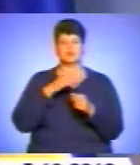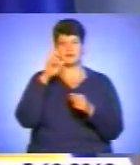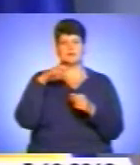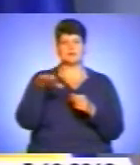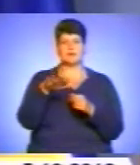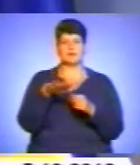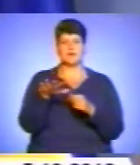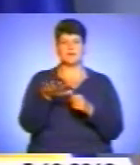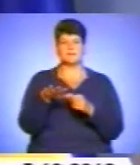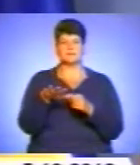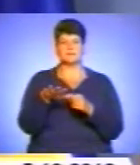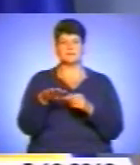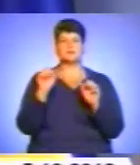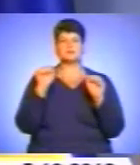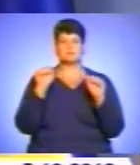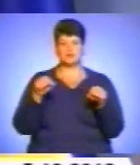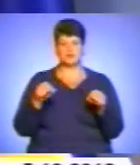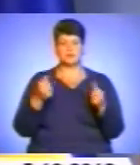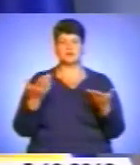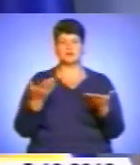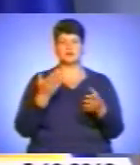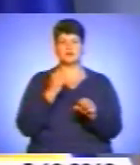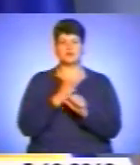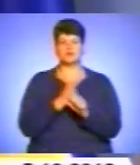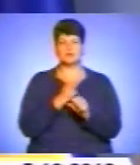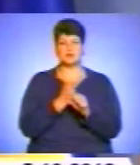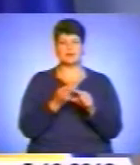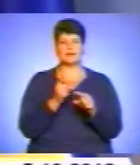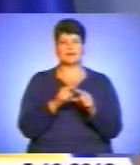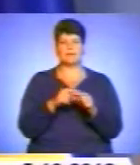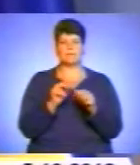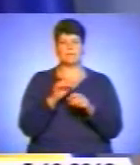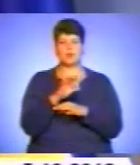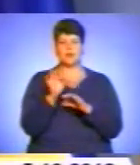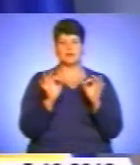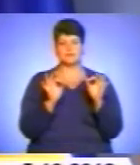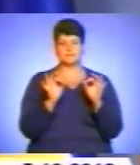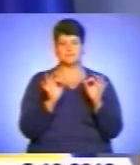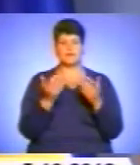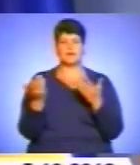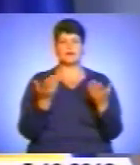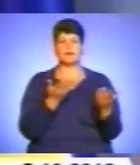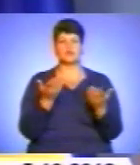способна осуществувати такі проєкти, які